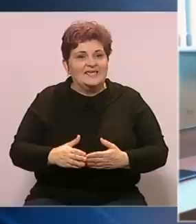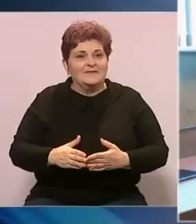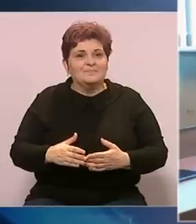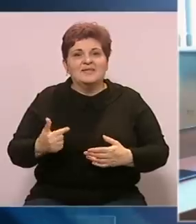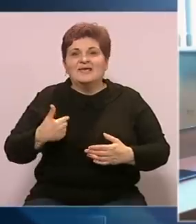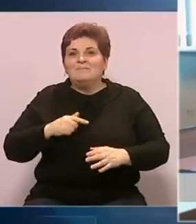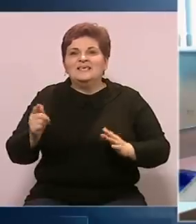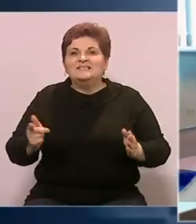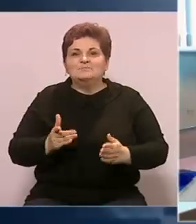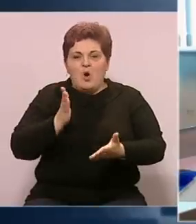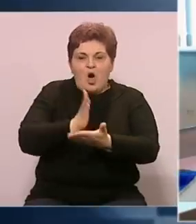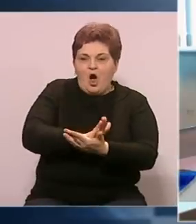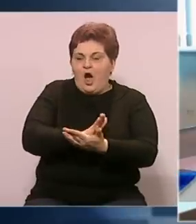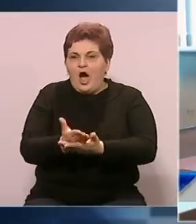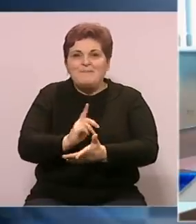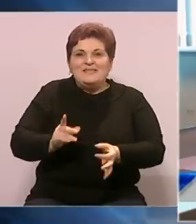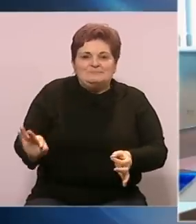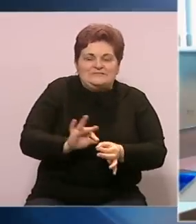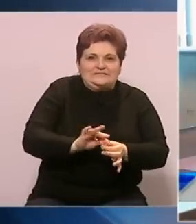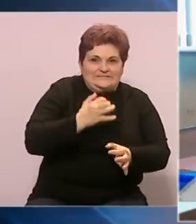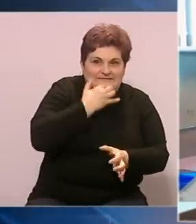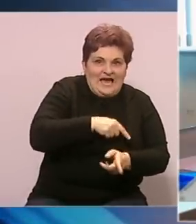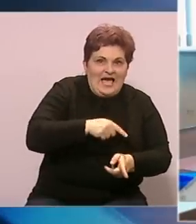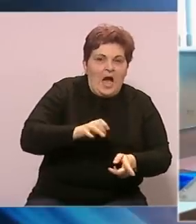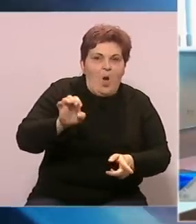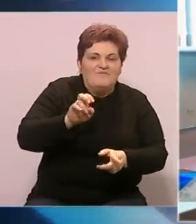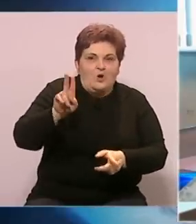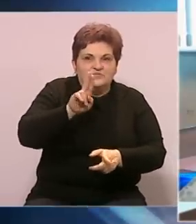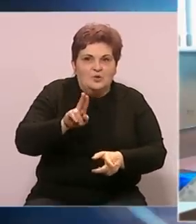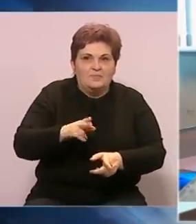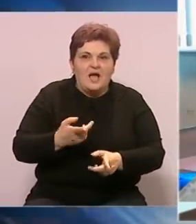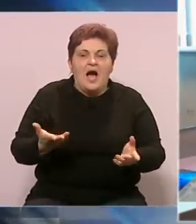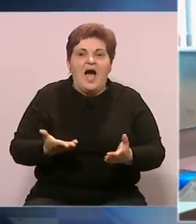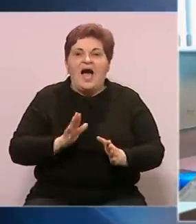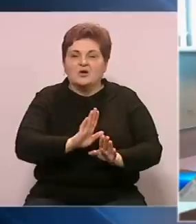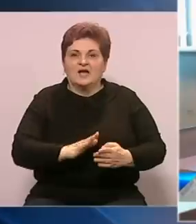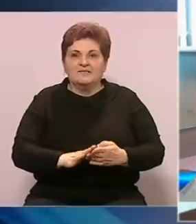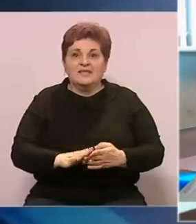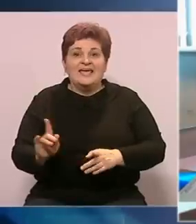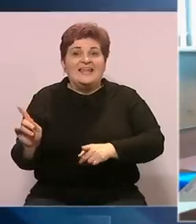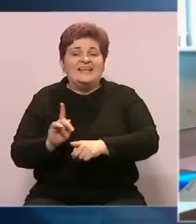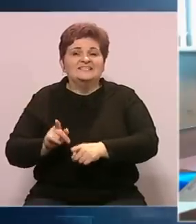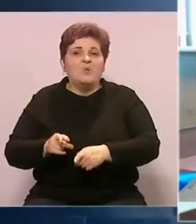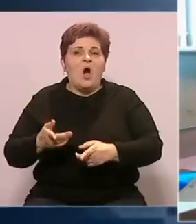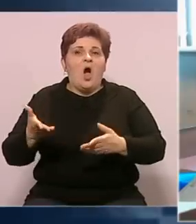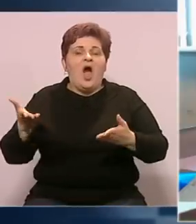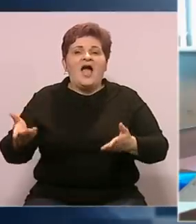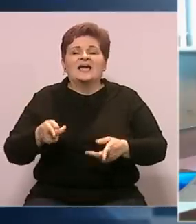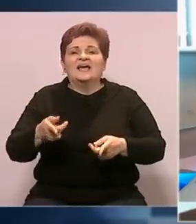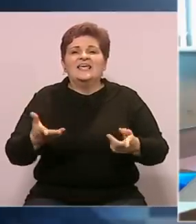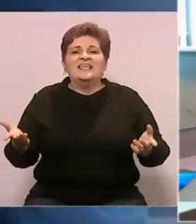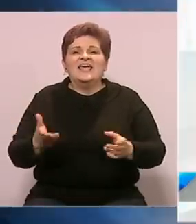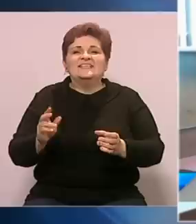međi. Mi nismo ni za ovu totalnu štednju koju sprovodi Evropska unija i koju sprovodi Evropa kao takva, niti smo za ovo totalno